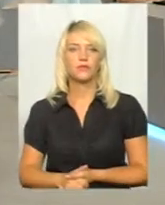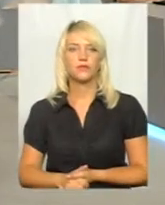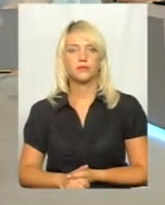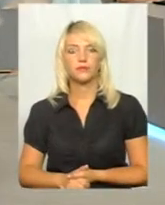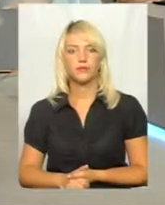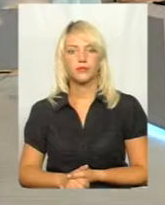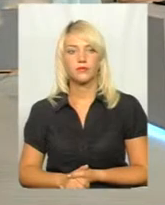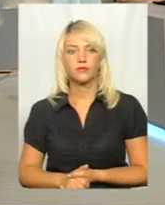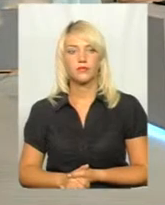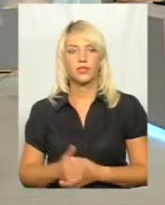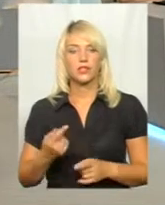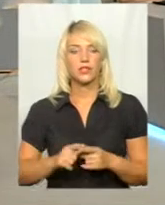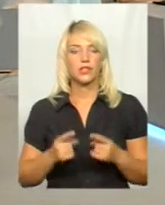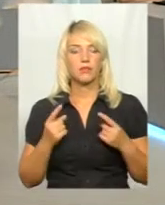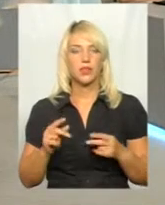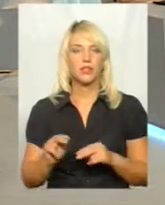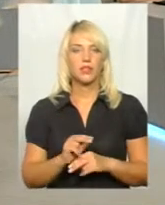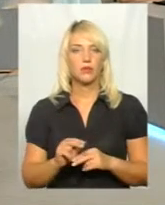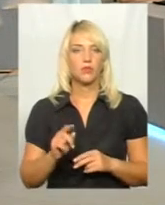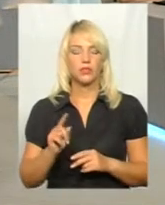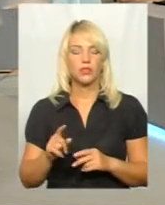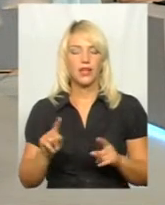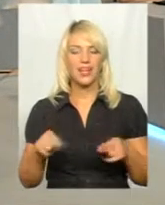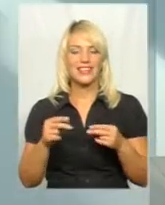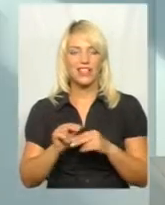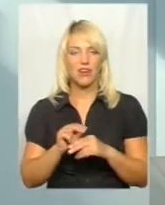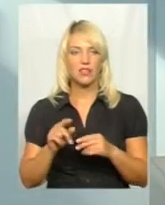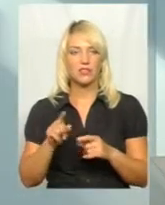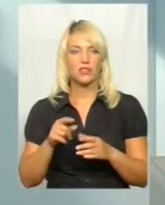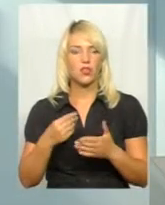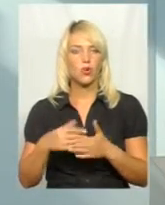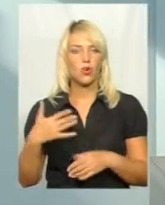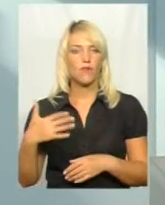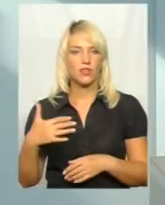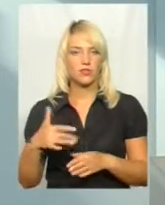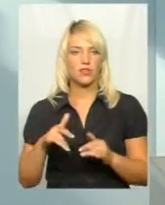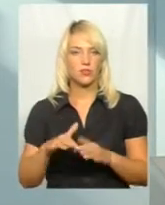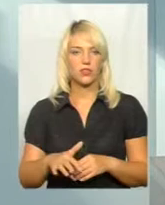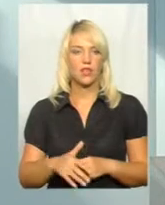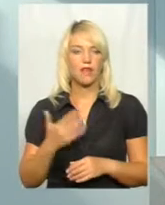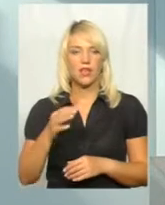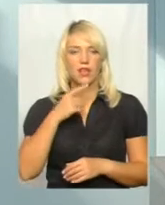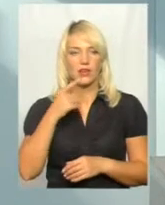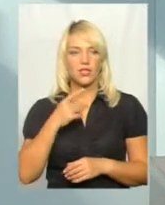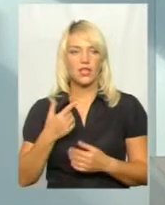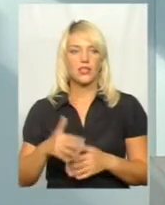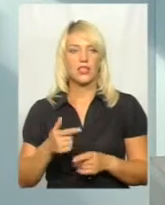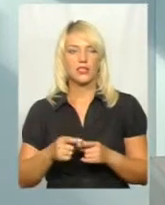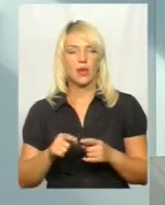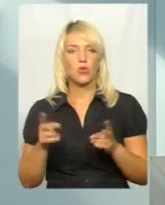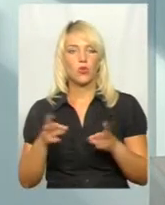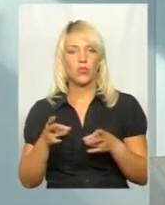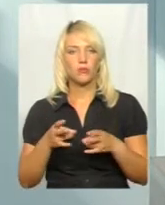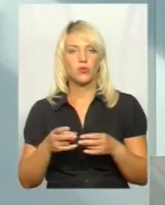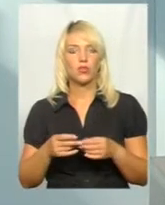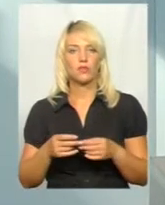капітальний ремонт, там реставрація – це дуже дороговартісна процедура. Так, ви казали, що це треба на заводи. Так, це потрібно